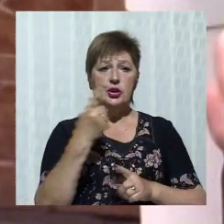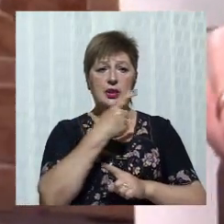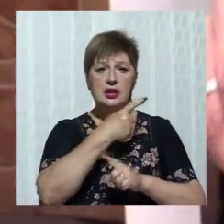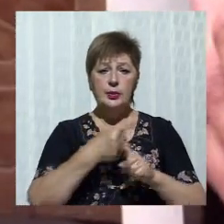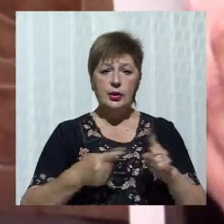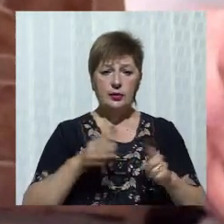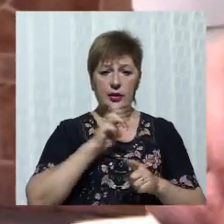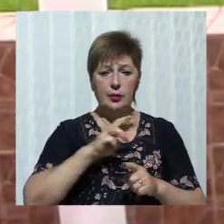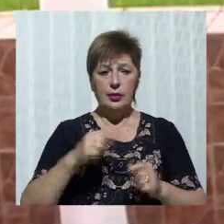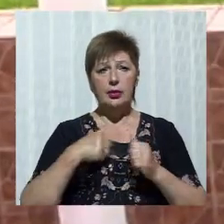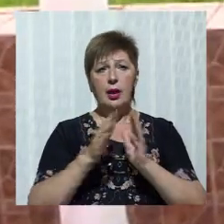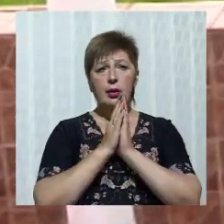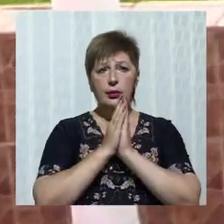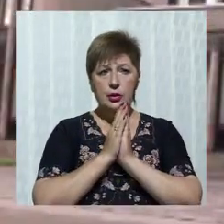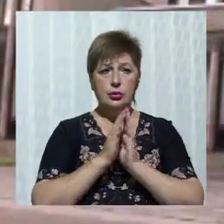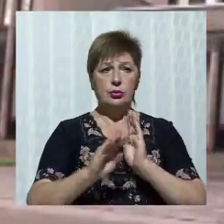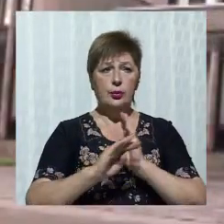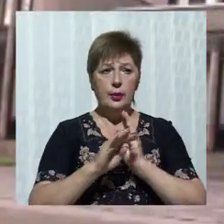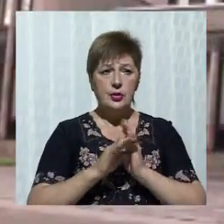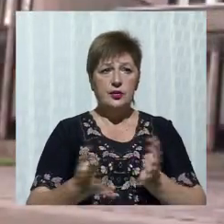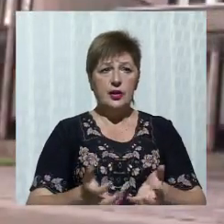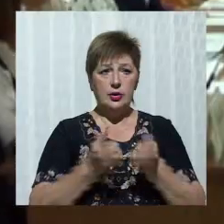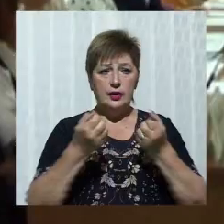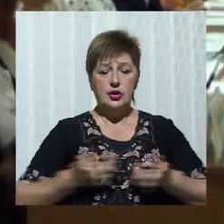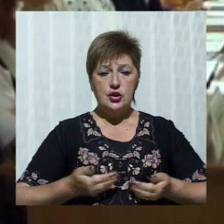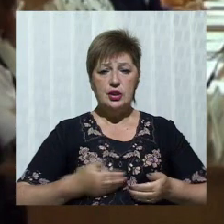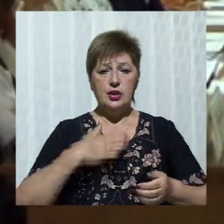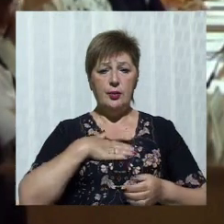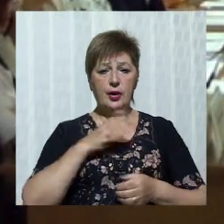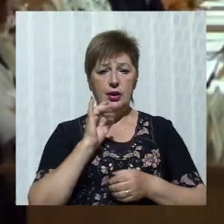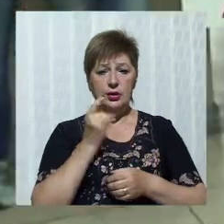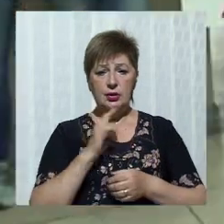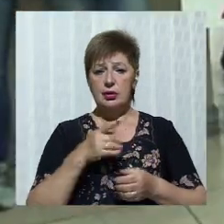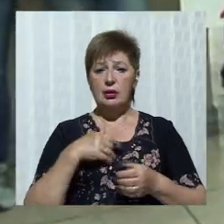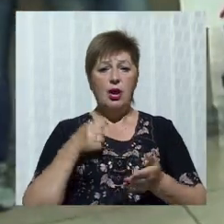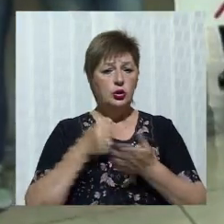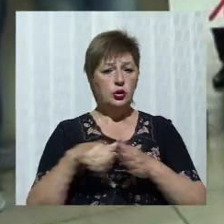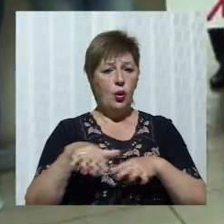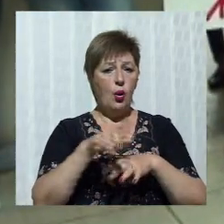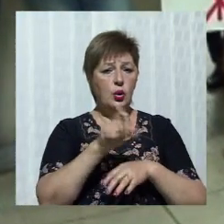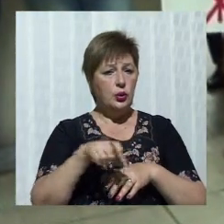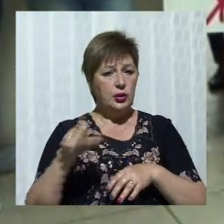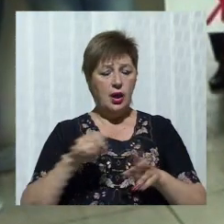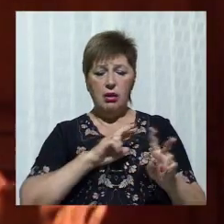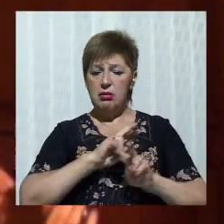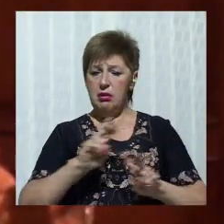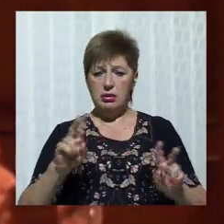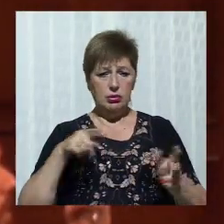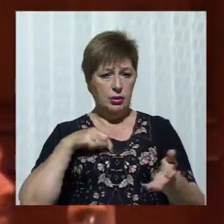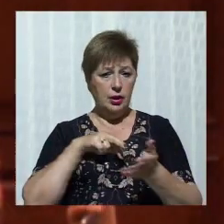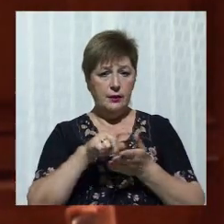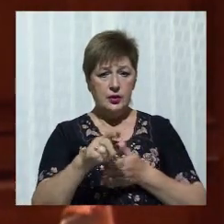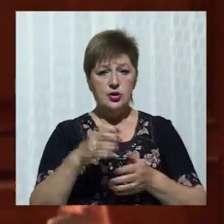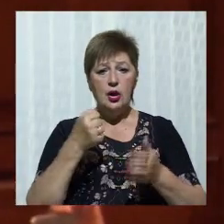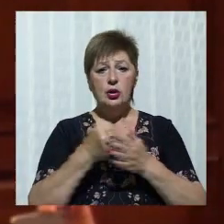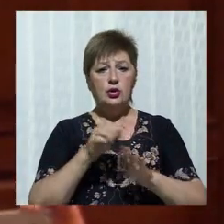прошу, допоможіть врятувати життя моєї дитини. До бітингувальників від міської влади ніхто не вийшов. Люди увійшли до будівлі міськради, але до